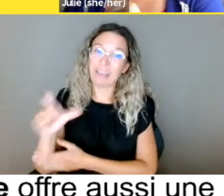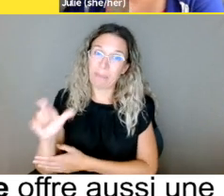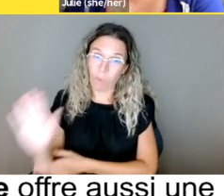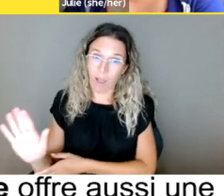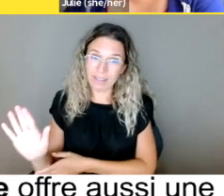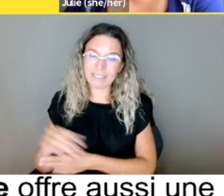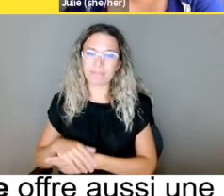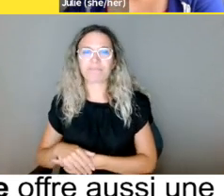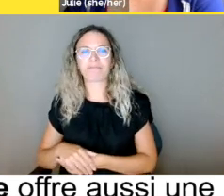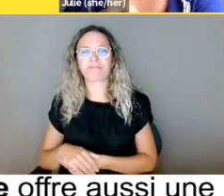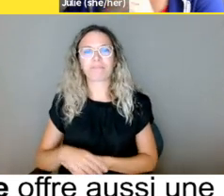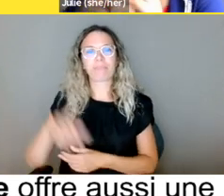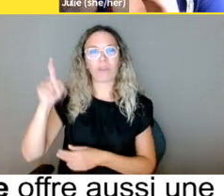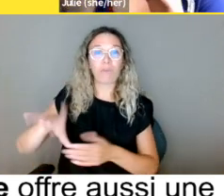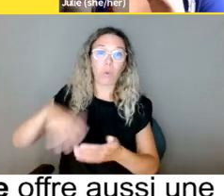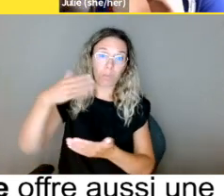refuse accès.